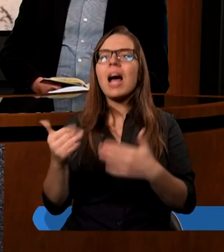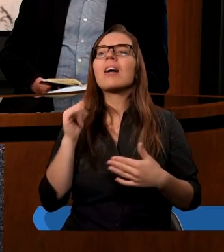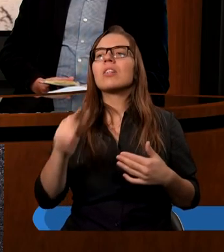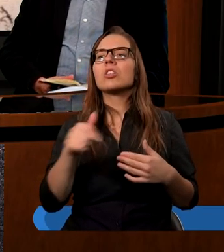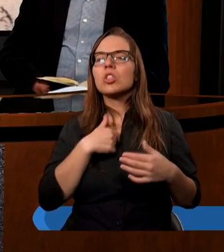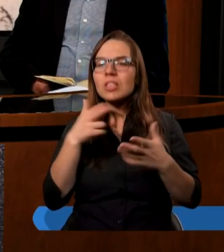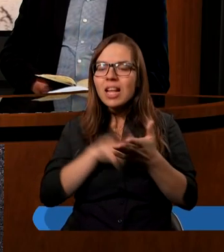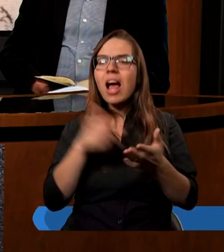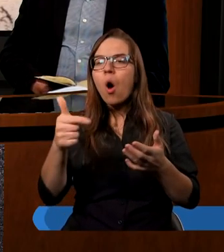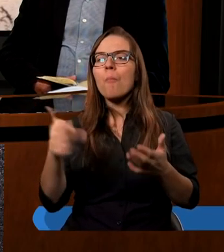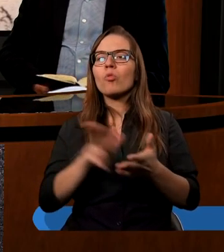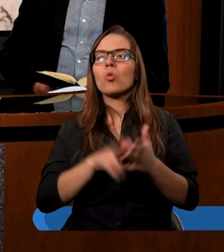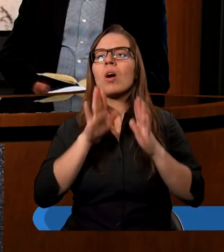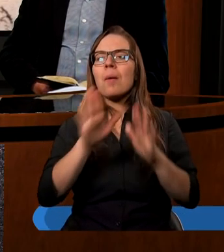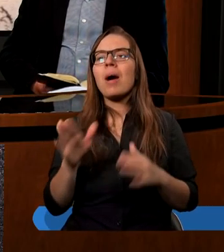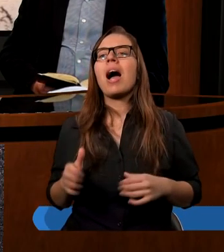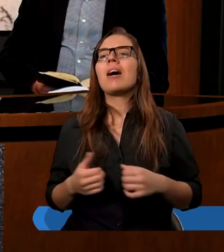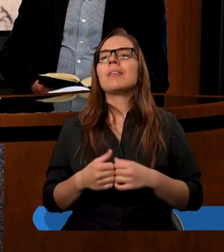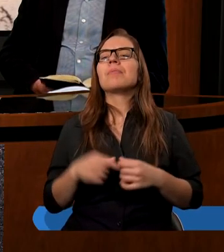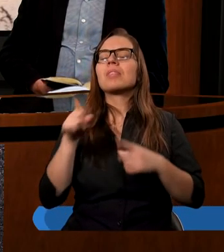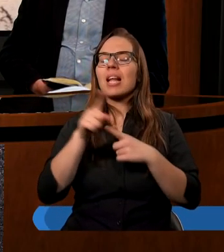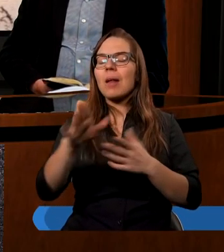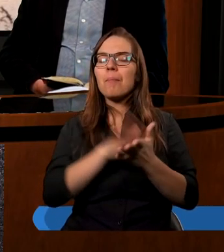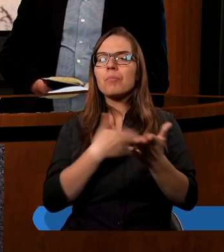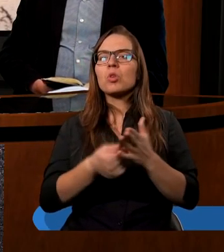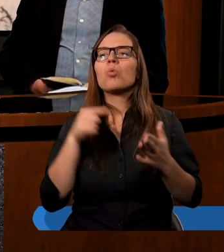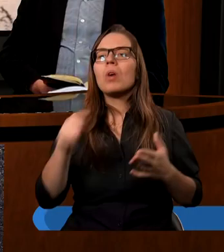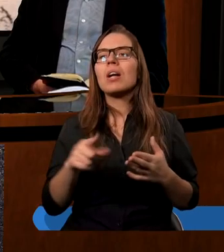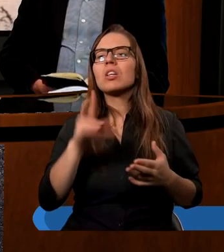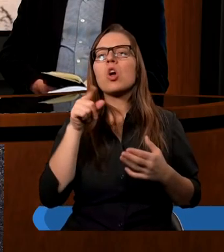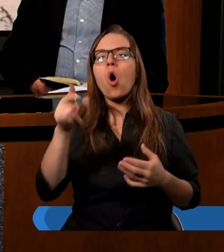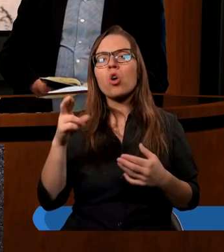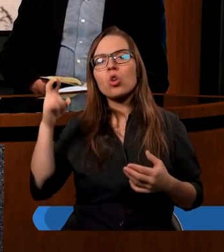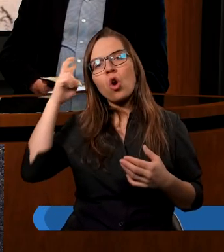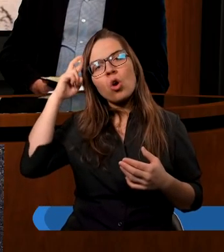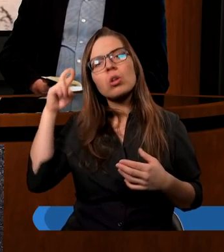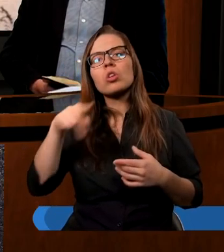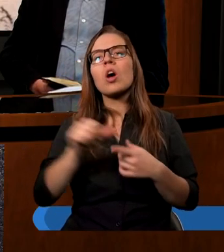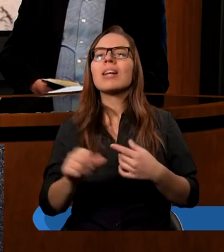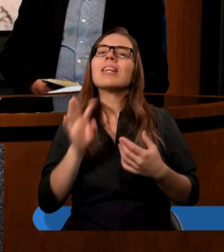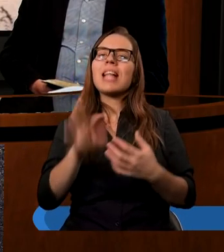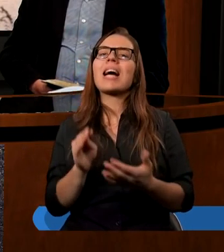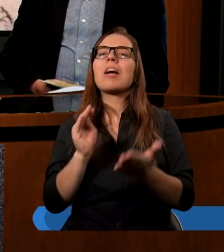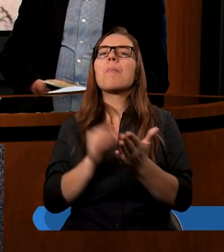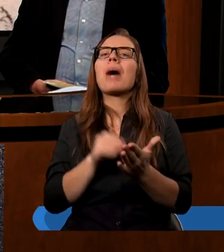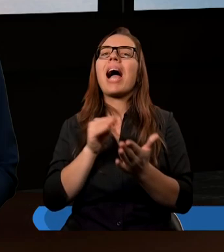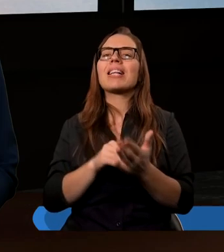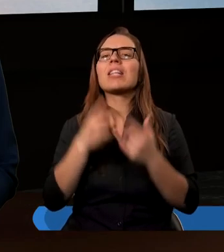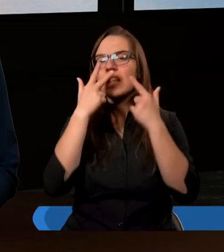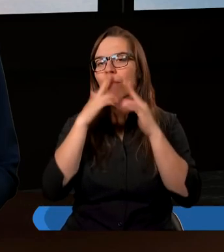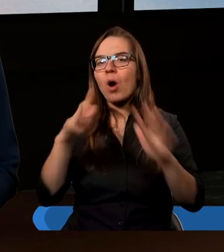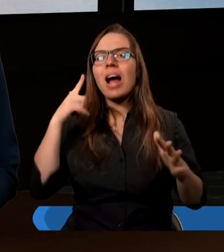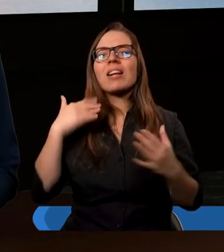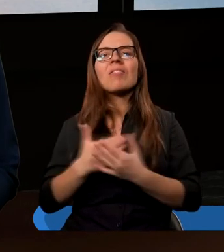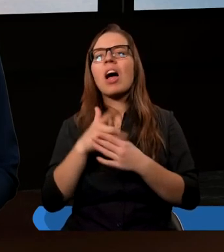obowiązki, które ma. Tu jest jeszcze piękny przykład tego, że on rozumiał, że to jest takie praktyczne pokazanie swojej wiary.